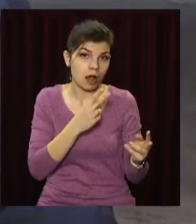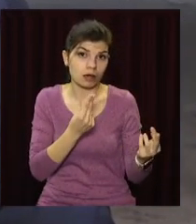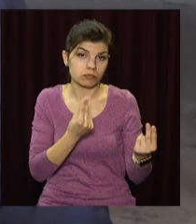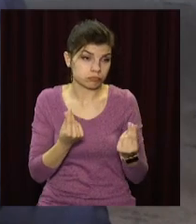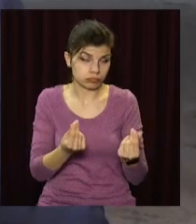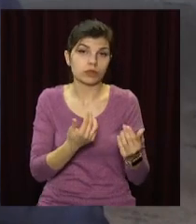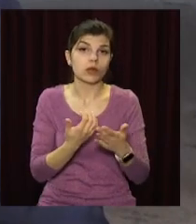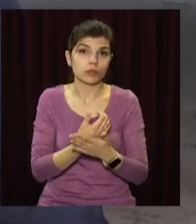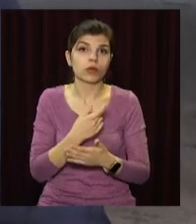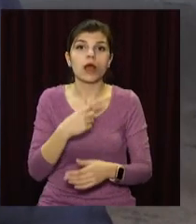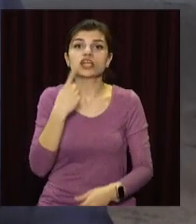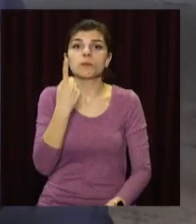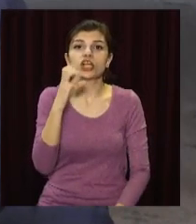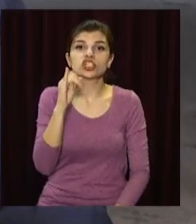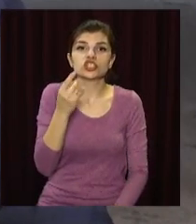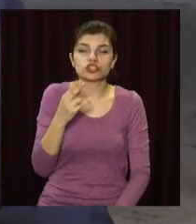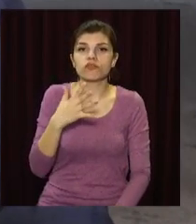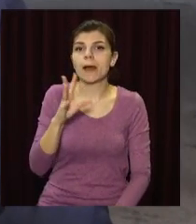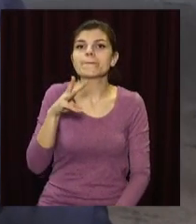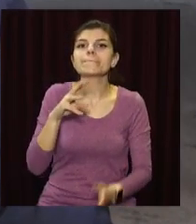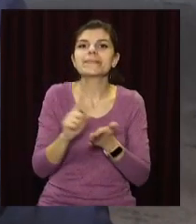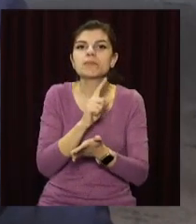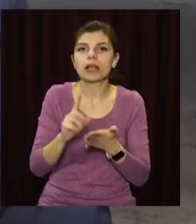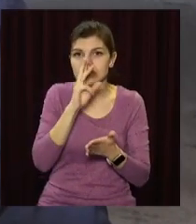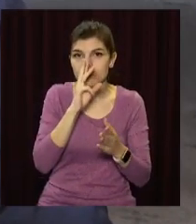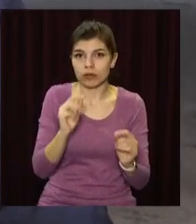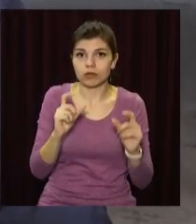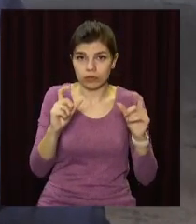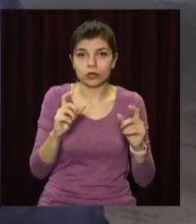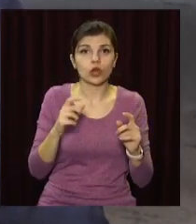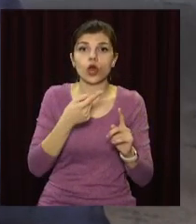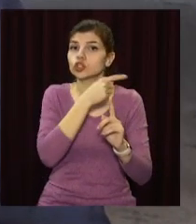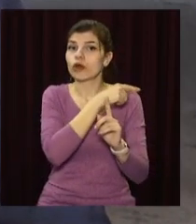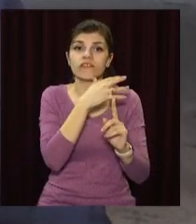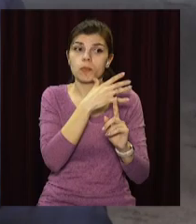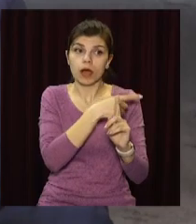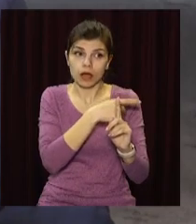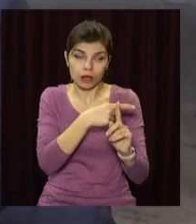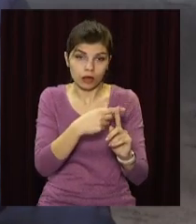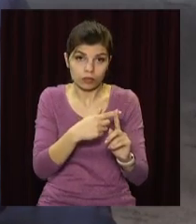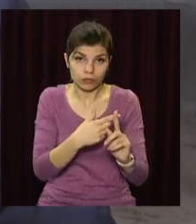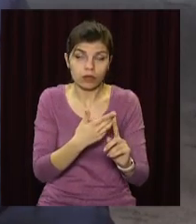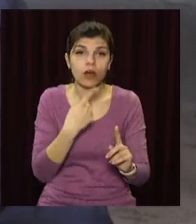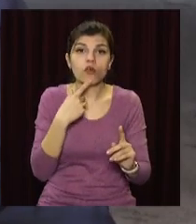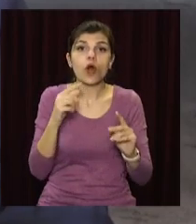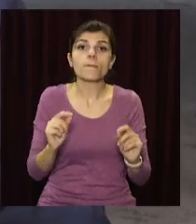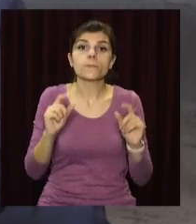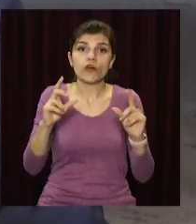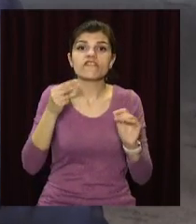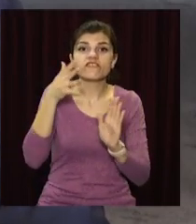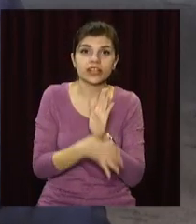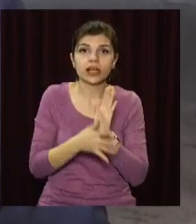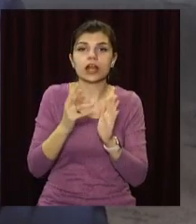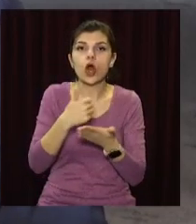Також підвищились з 1 січня мінімальні зарплати. Поки що підвищення з того часу не було. Підвищились взагалі витрати на